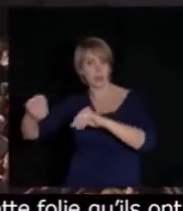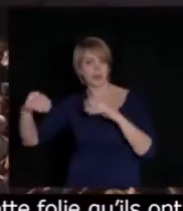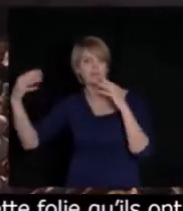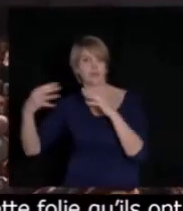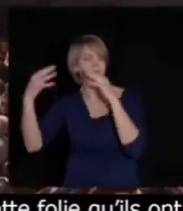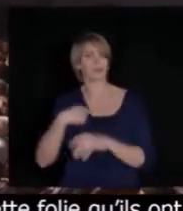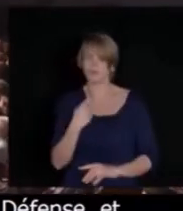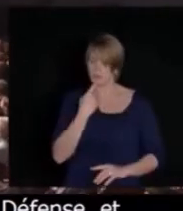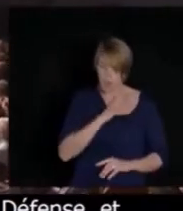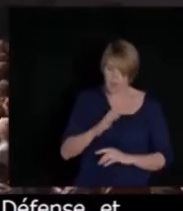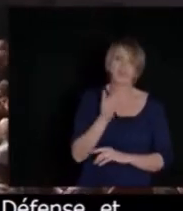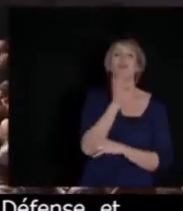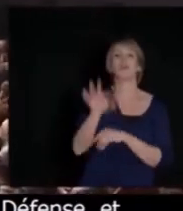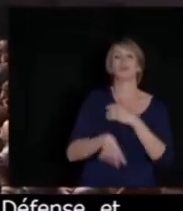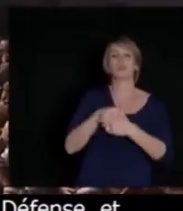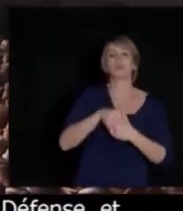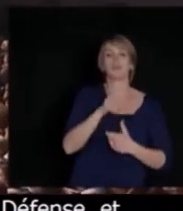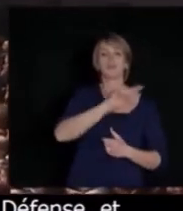aucune armée.